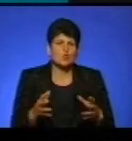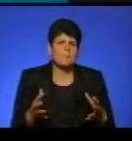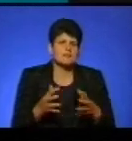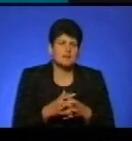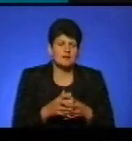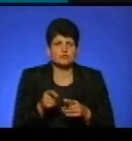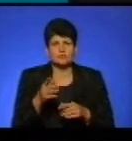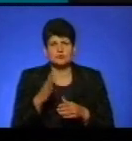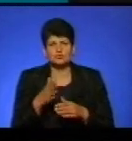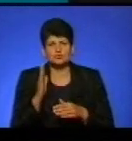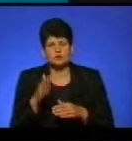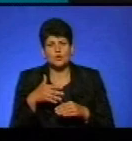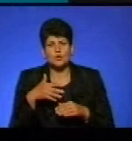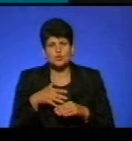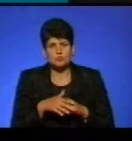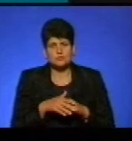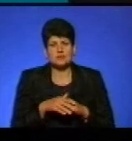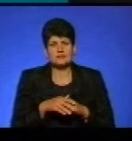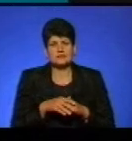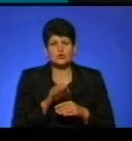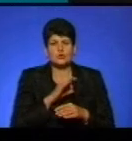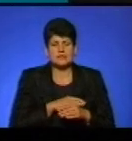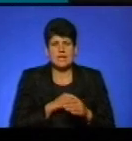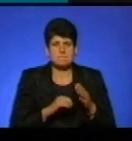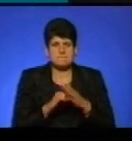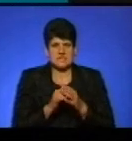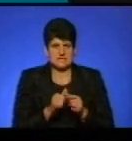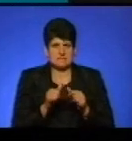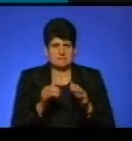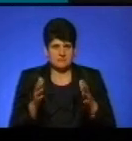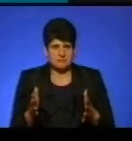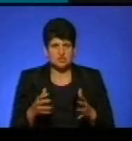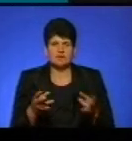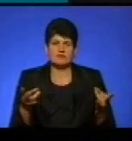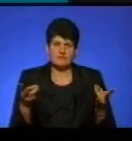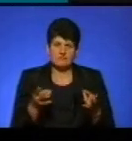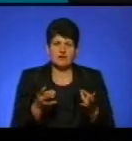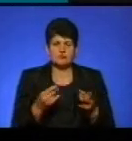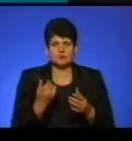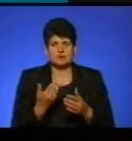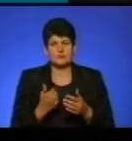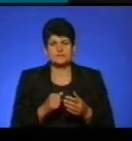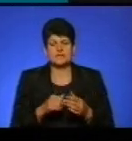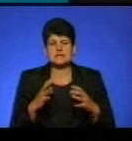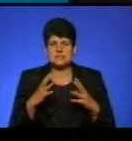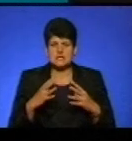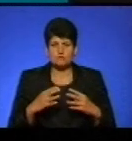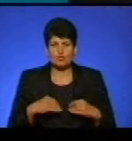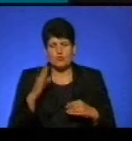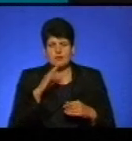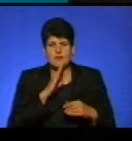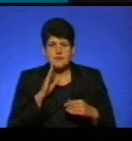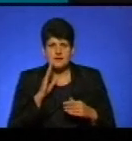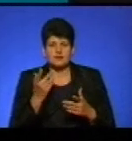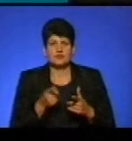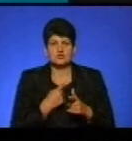Якщо ви будете розуміти, що чи дохідна база збільшилася, і варто там так заспокоїти батьків,